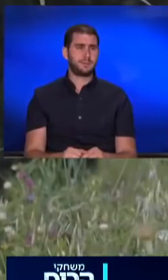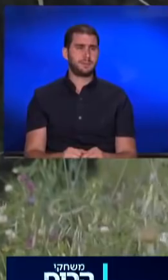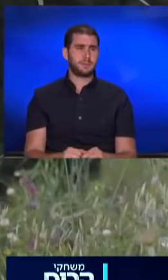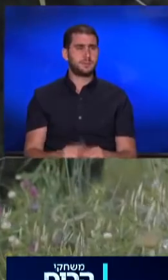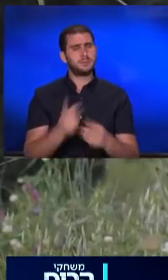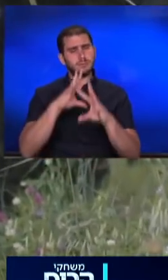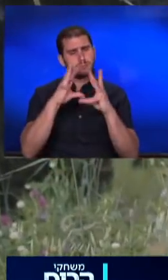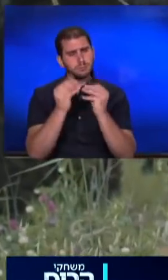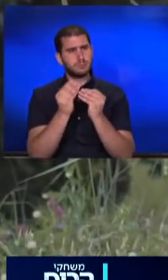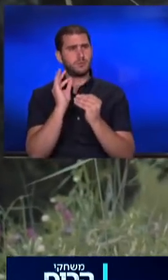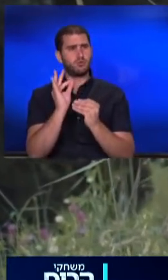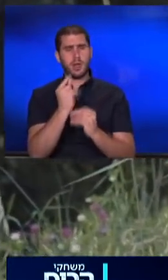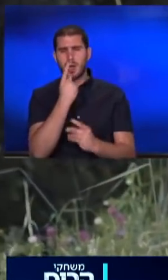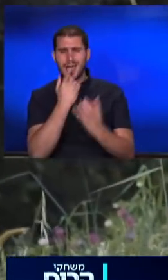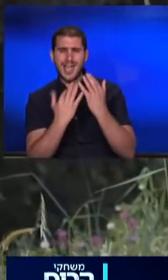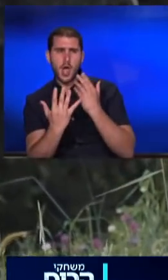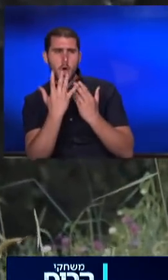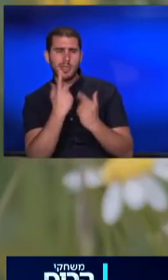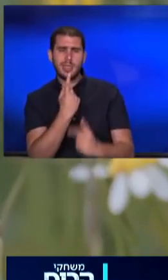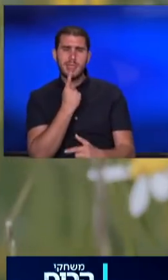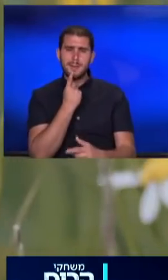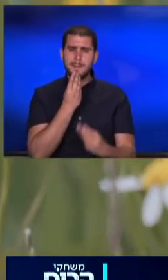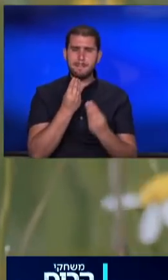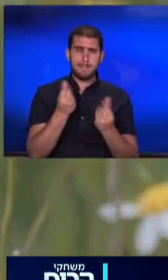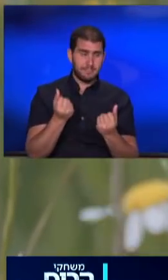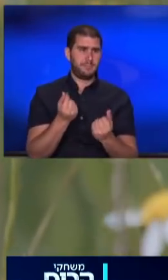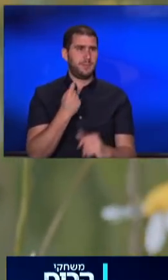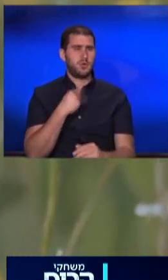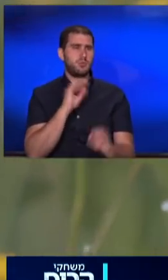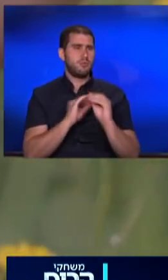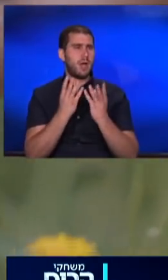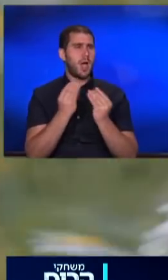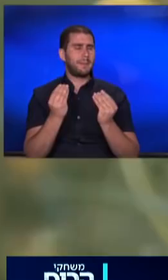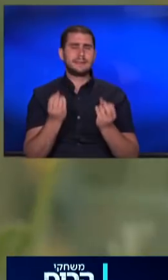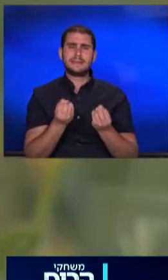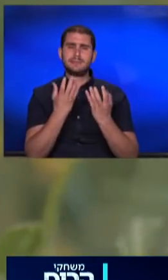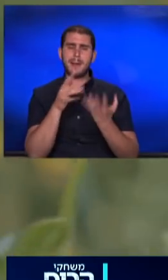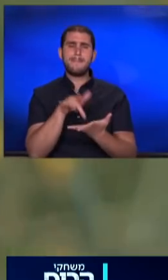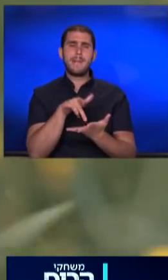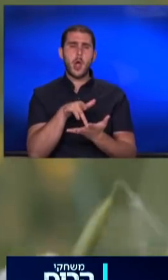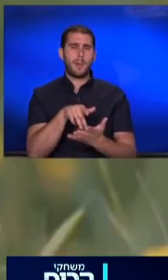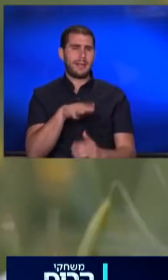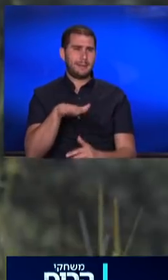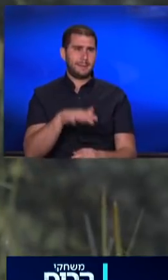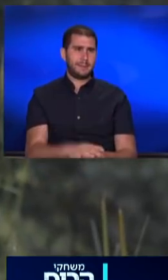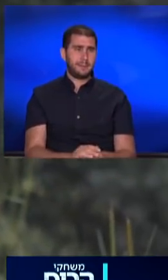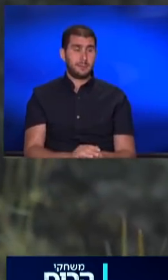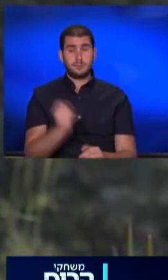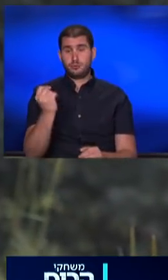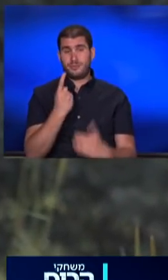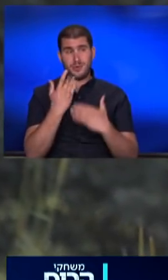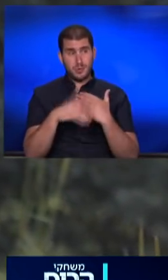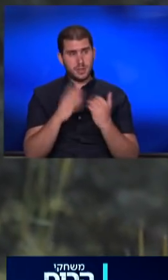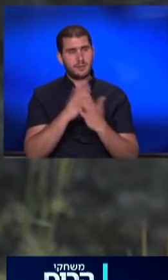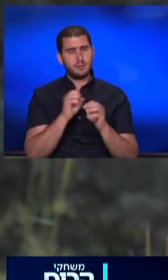מכלול מסוים של הרומות, ריחות וטעמים גם. אנחנו משתמשים המון המון צמחים מקומיים. בשבוע האחרון